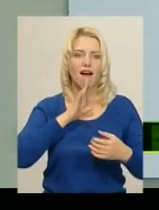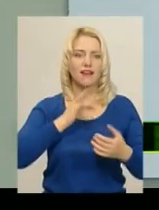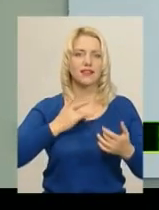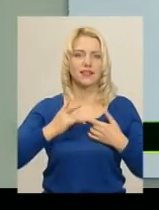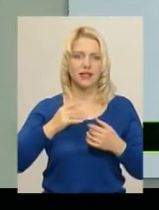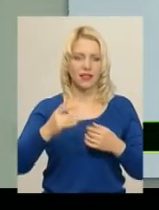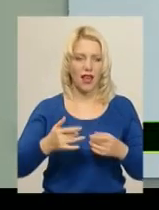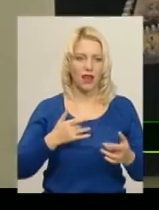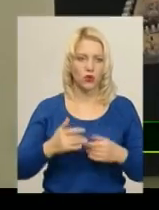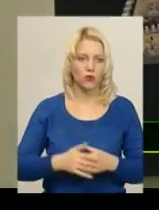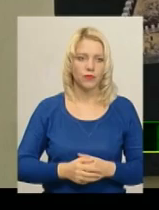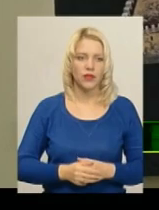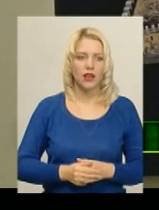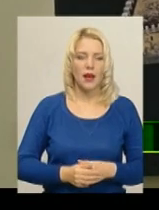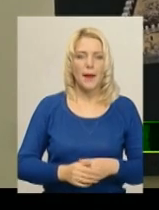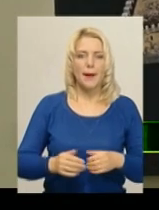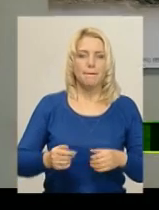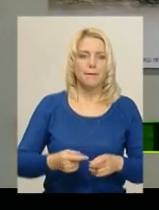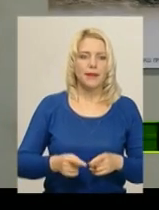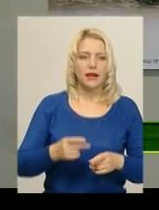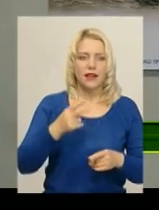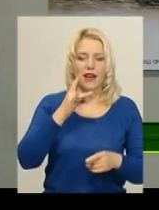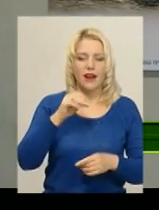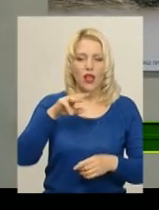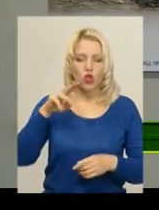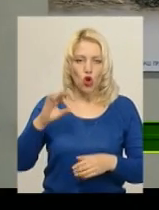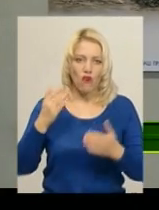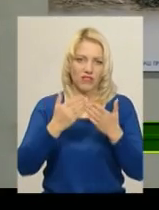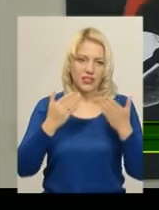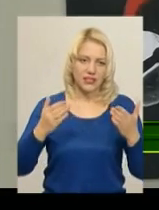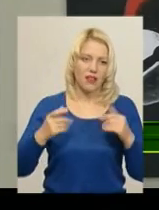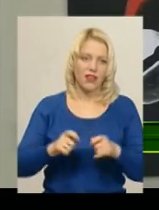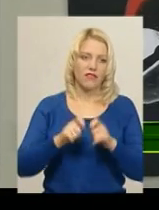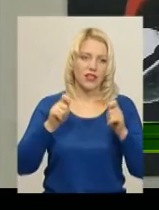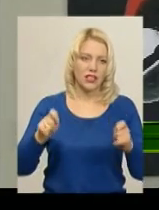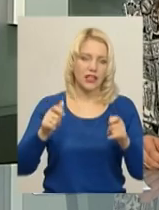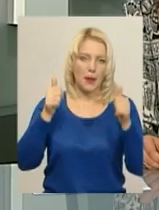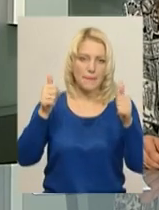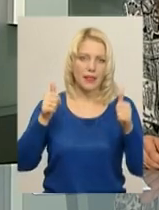Ретроспективна виставка плакату Володимира Карвасарнова відкрилася в приміщенні Хмельницької міської ради.